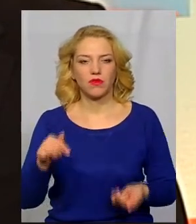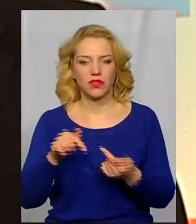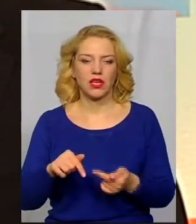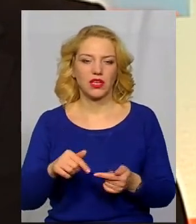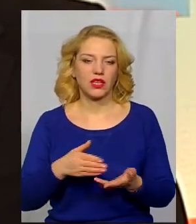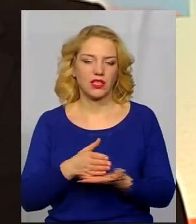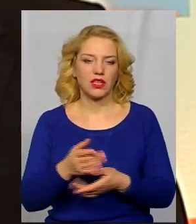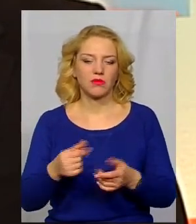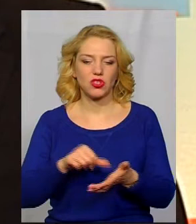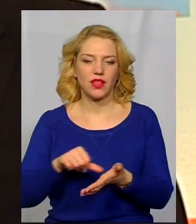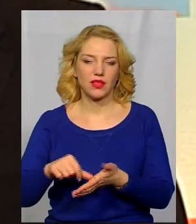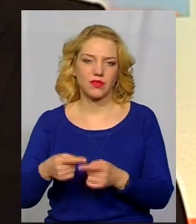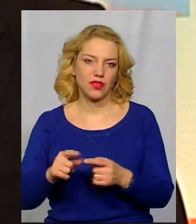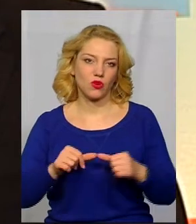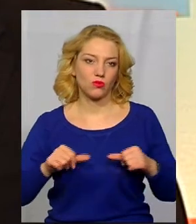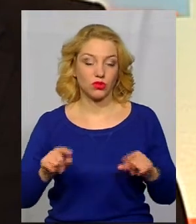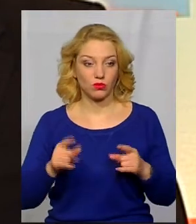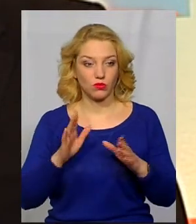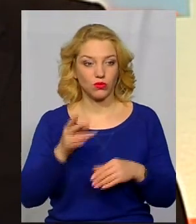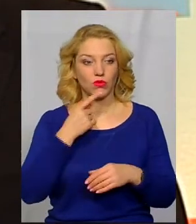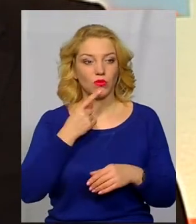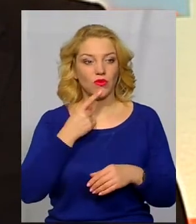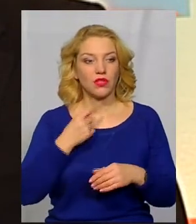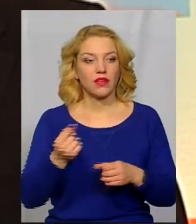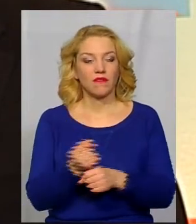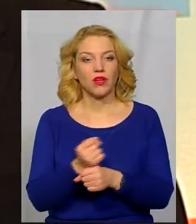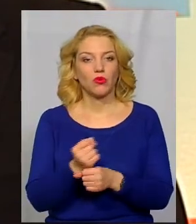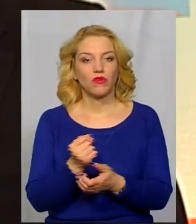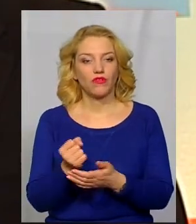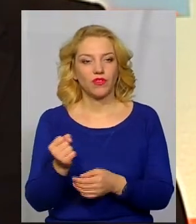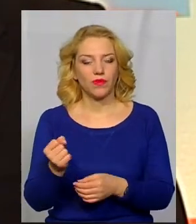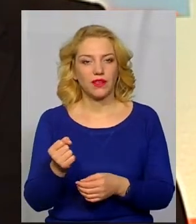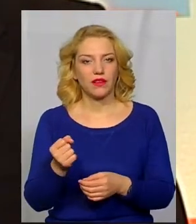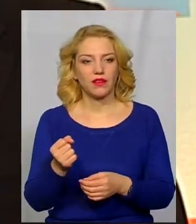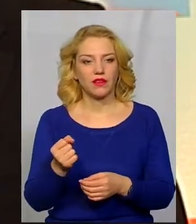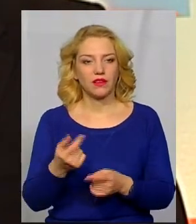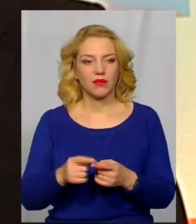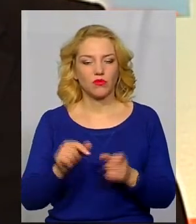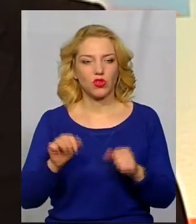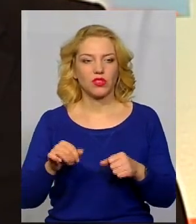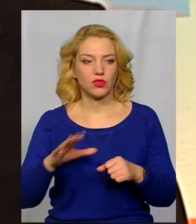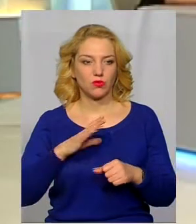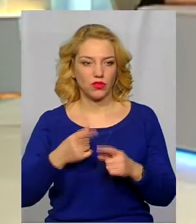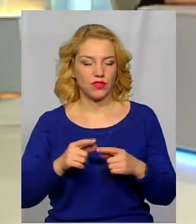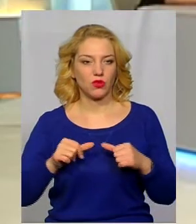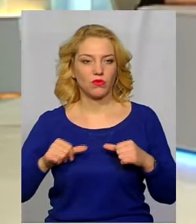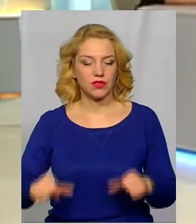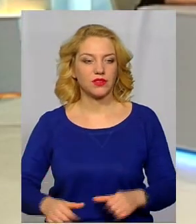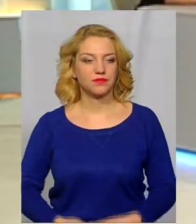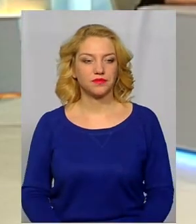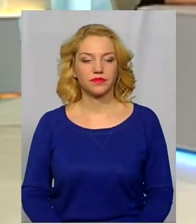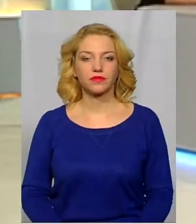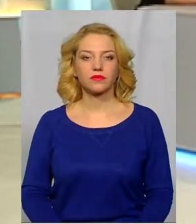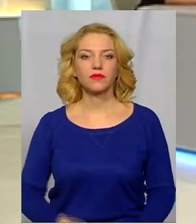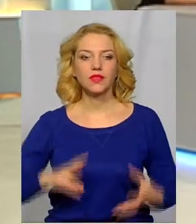бути членом цієї комісії. Тому ми будемо, попробуємо вибороти цю можливість бути в цій конкурсній комісії. Але це щасом.